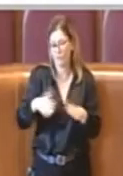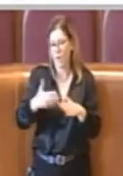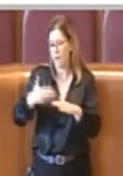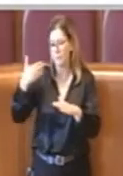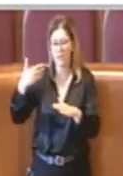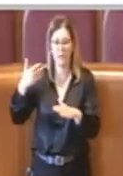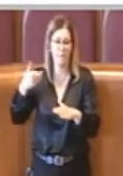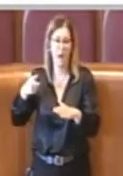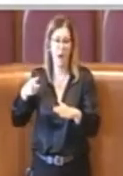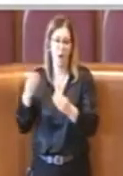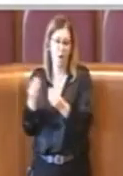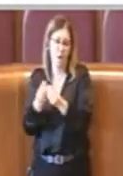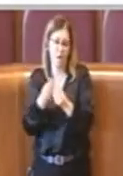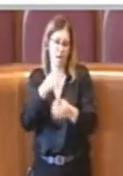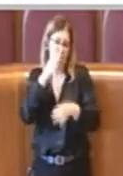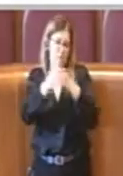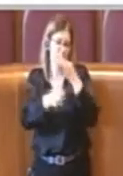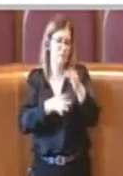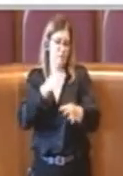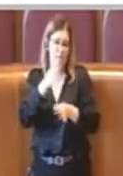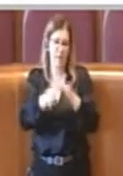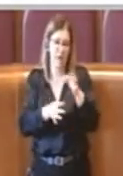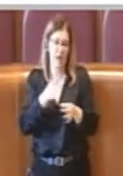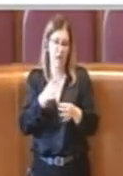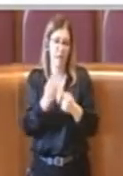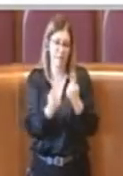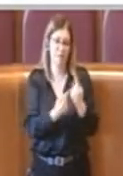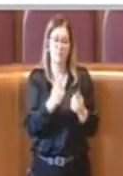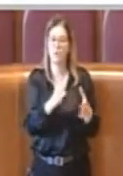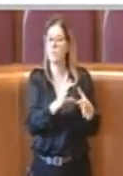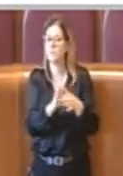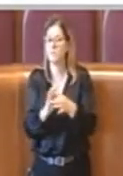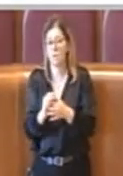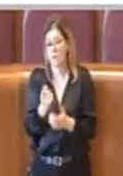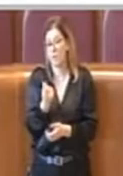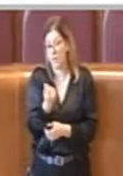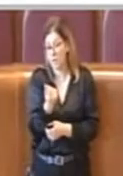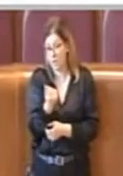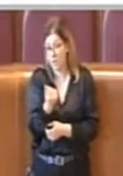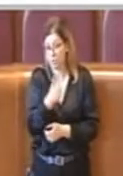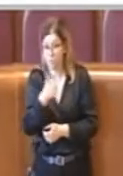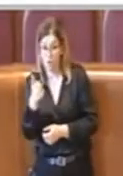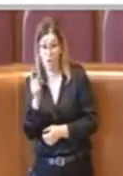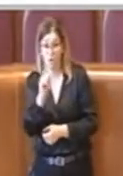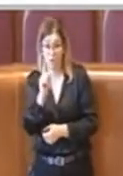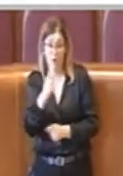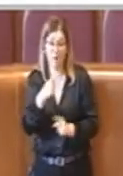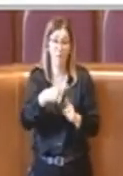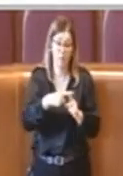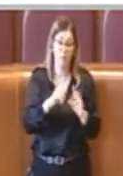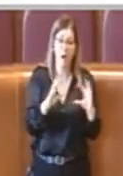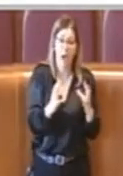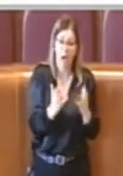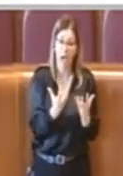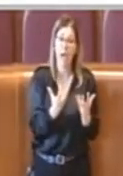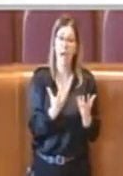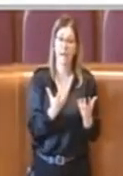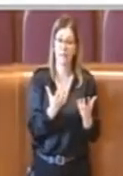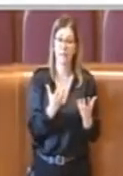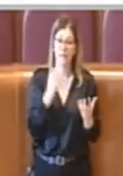preceduta hanno già ben espresso, ma anche dal punto di vista artistico. Quindi io ovviamente